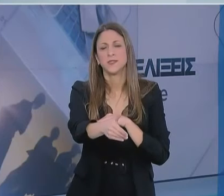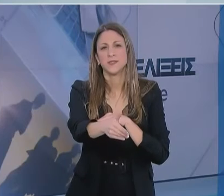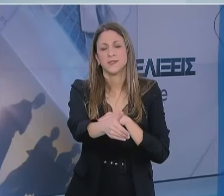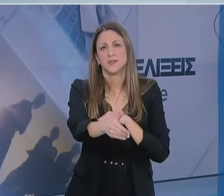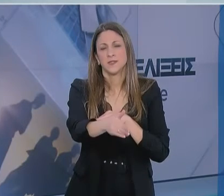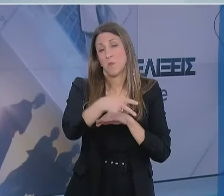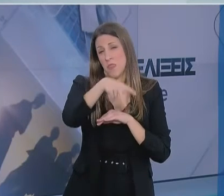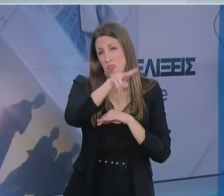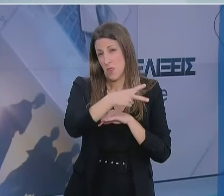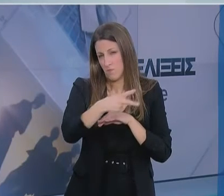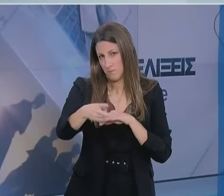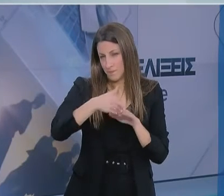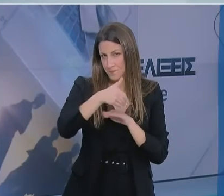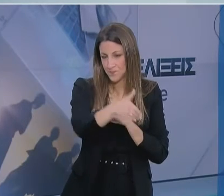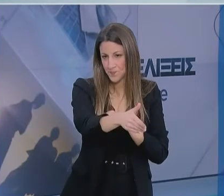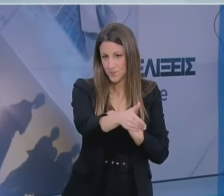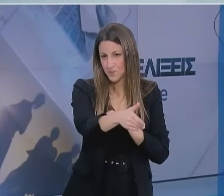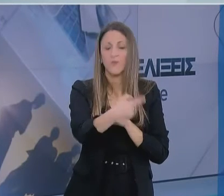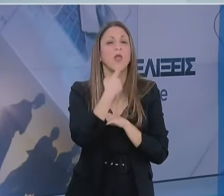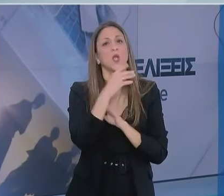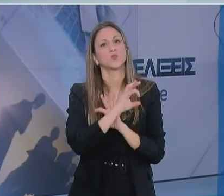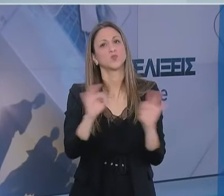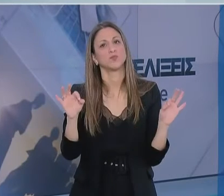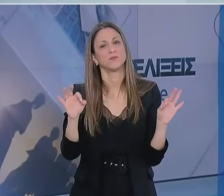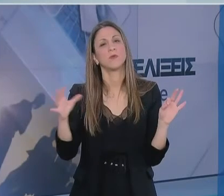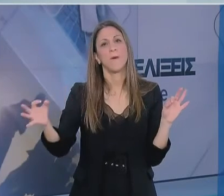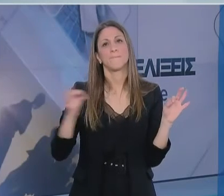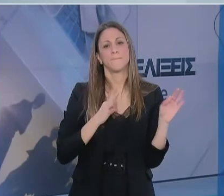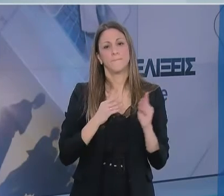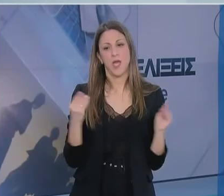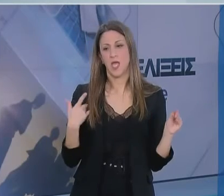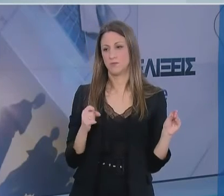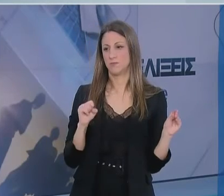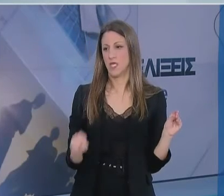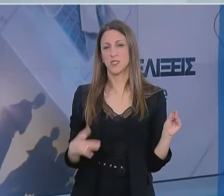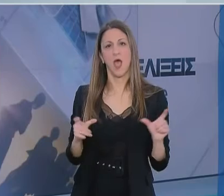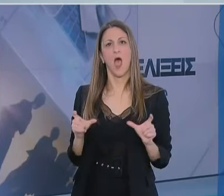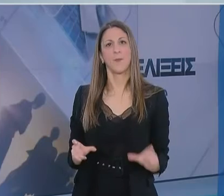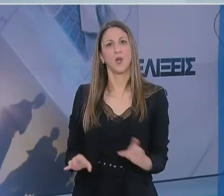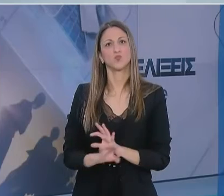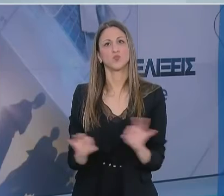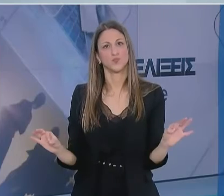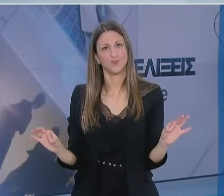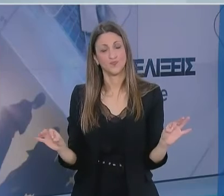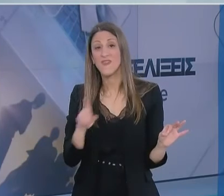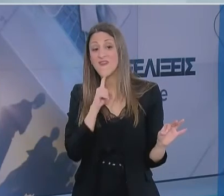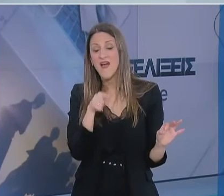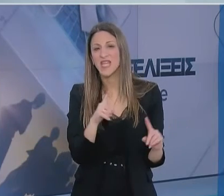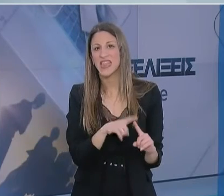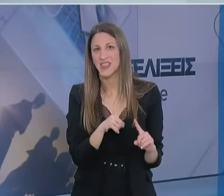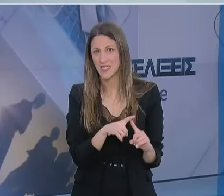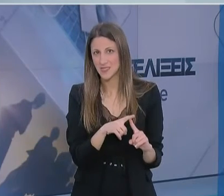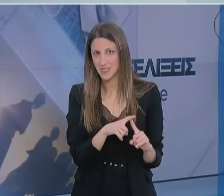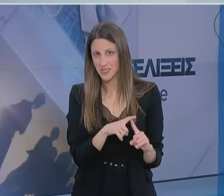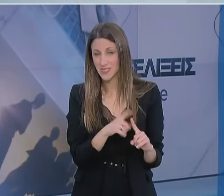αριθμητικό μέγεθος λένε ότι έχεις εκτεθεί στον ιό. Αυτά τα τεστ εάν